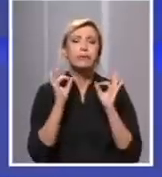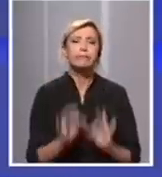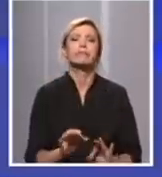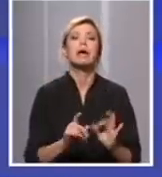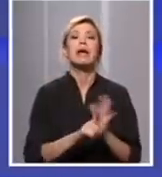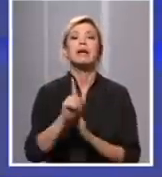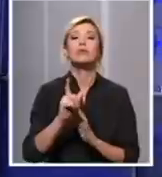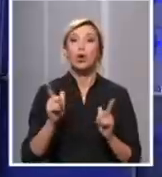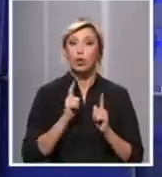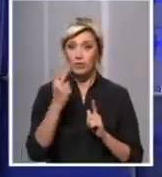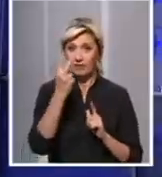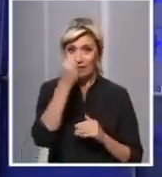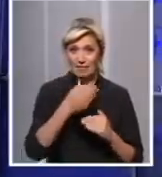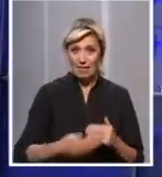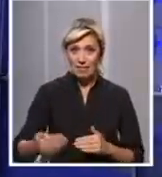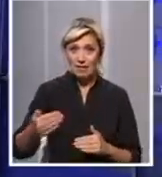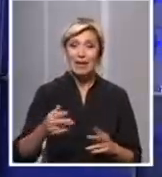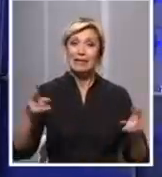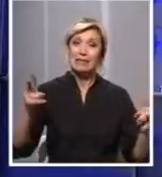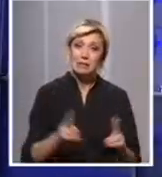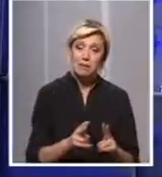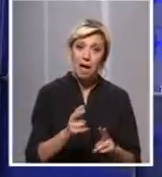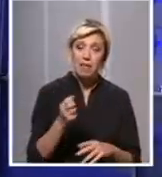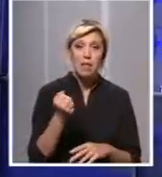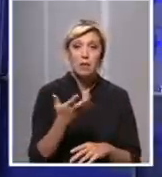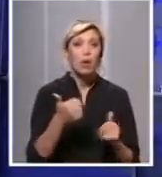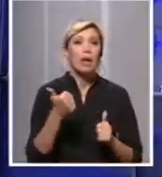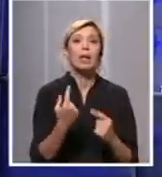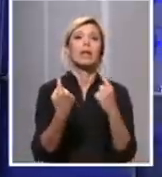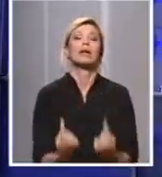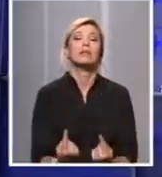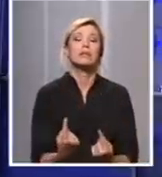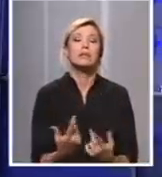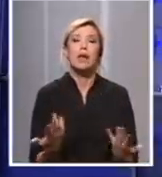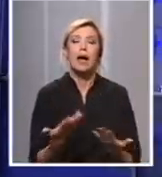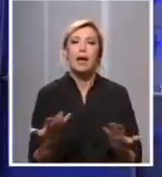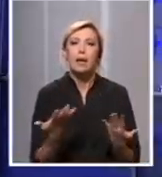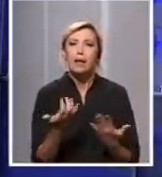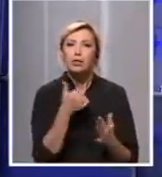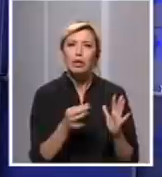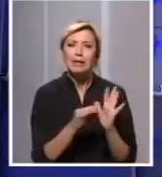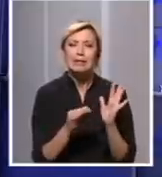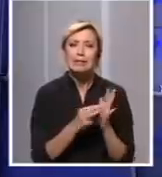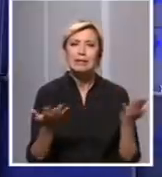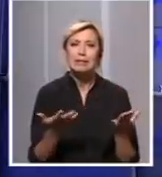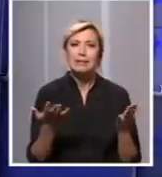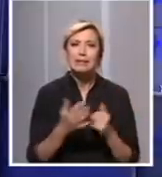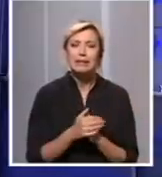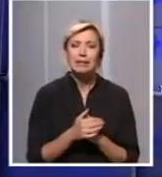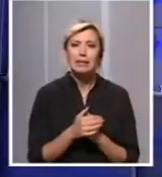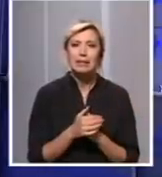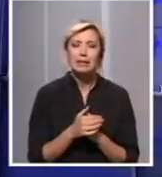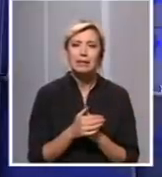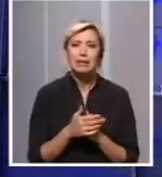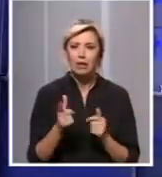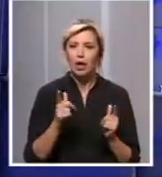očekujemo smanjenje broja novoobolelih ili bar da se zaustavi? Doktor Koni je jutro spomenuo da on se nada da će to već biti tokom naredne nedelje, pa